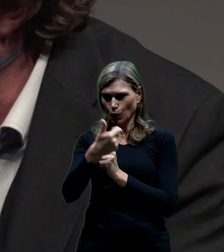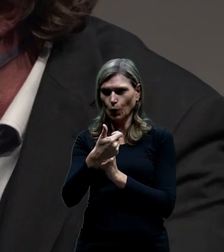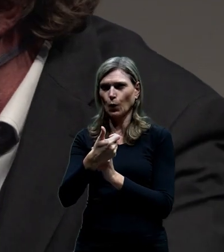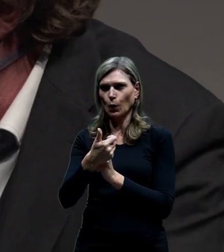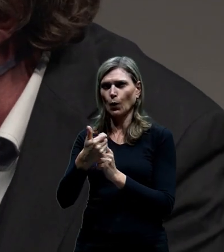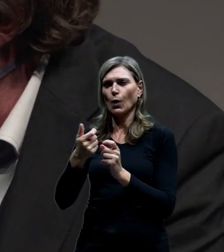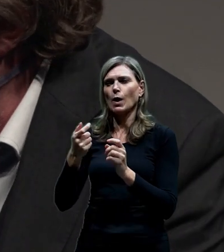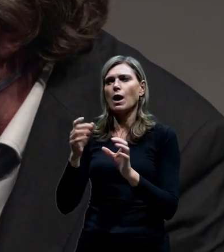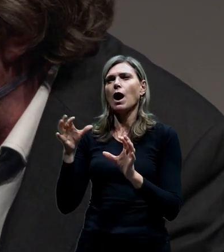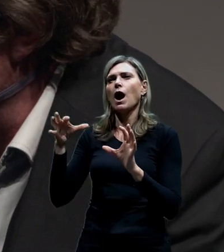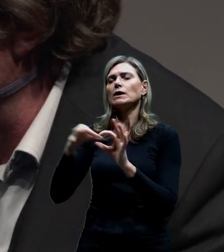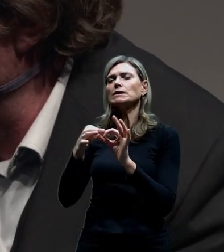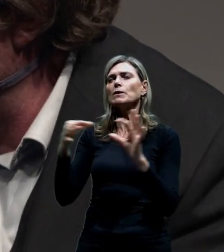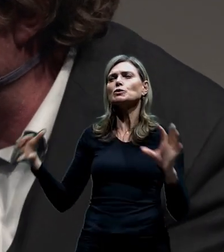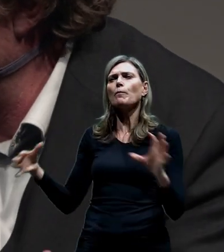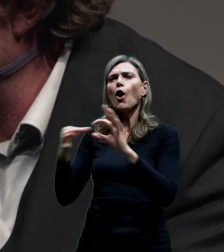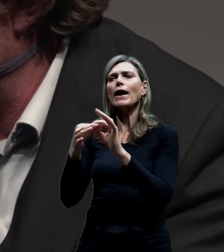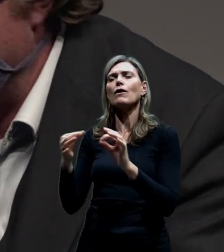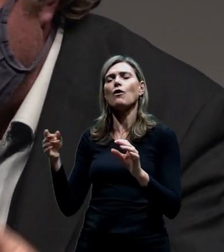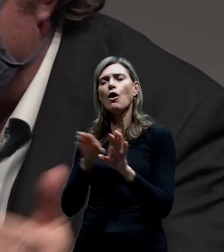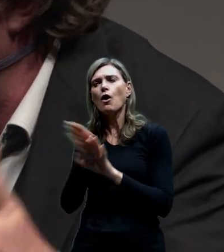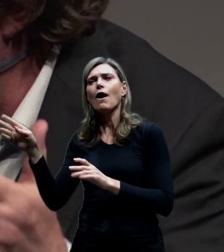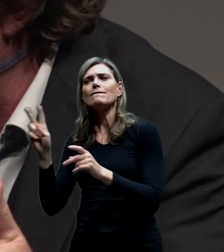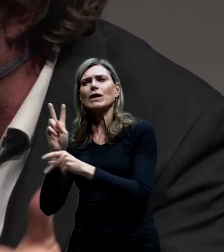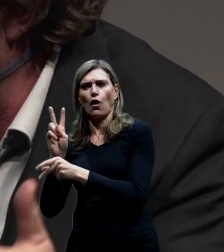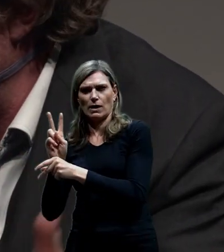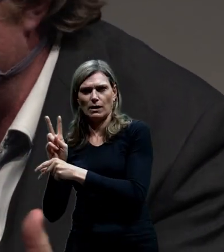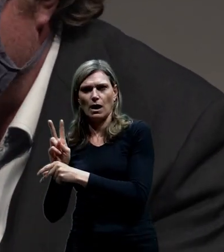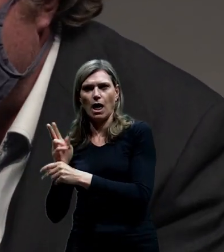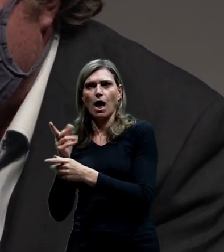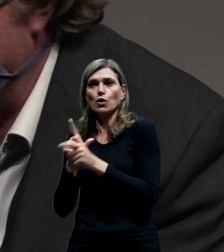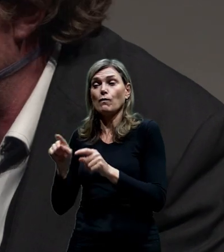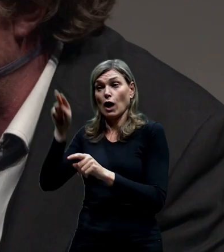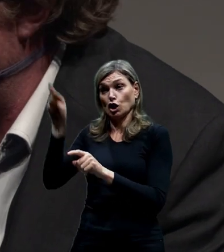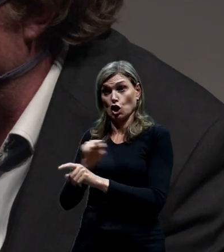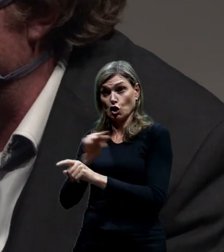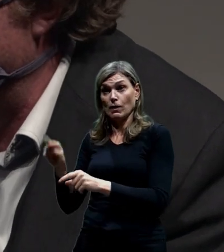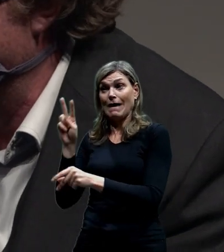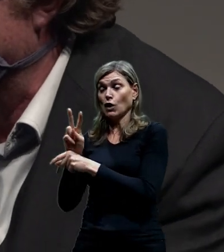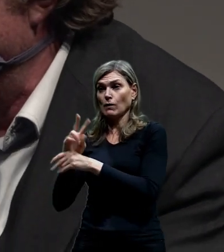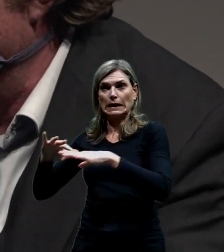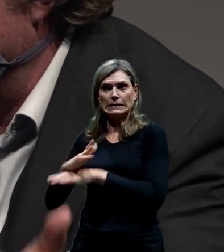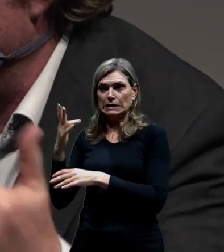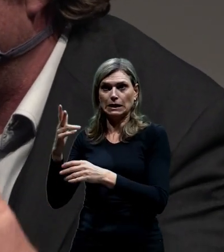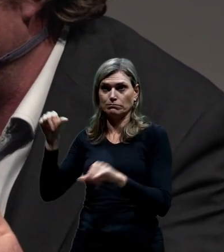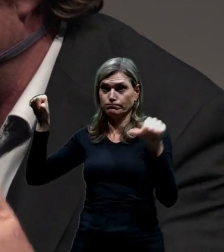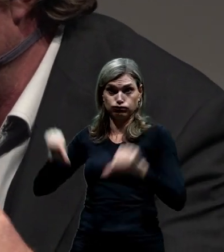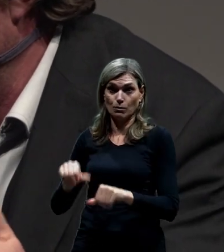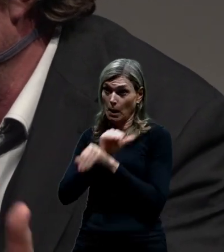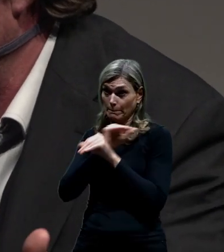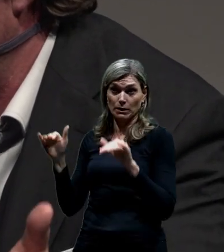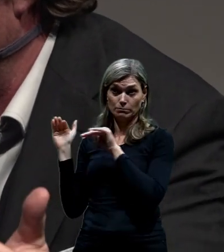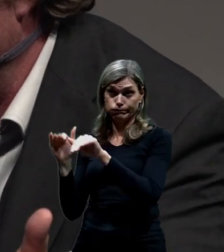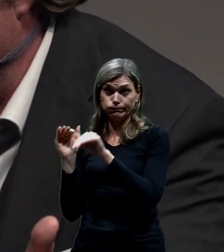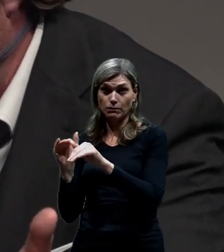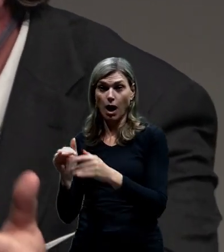odvěsnu směrem k vychovatelně. A to je důvod, proč vlastně ta vychovatelná jako křižovatka začne kolabovat. A pak se to třeba pro